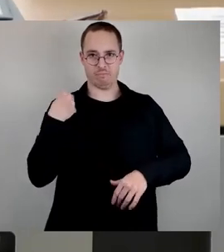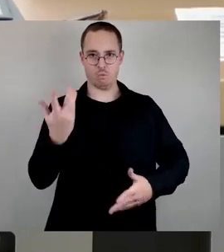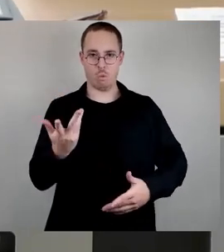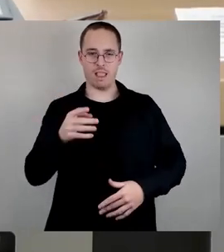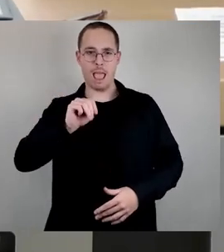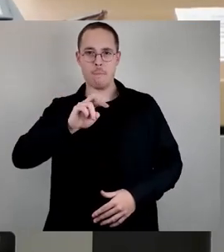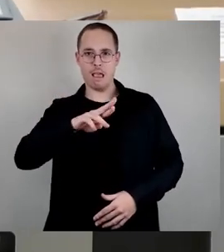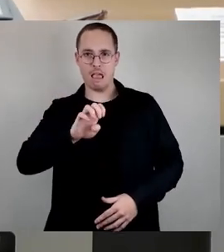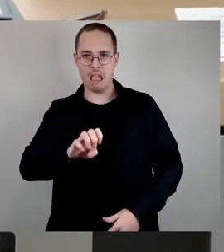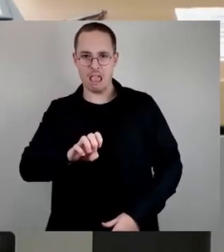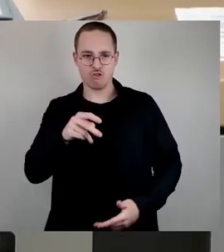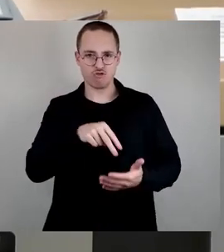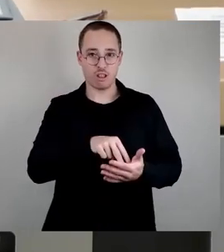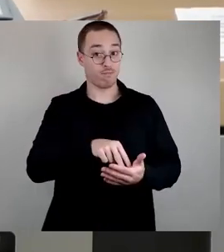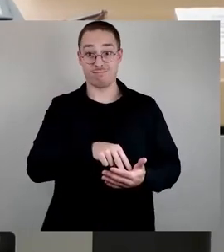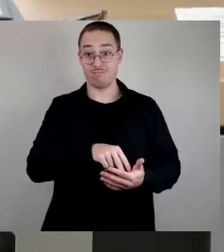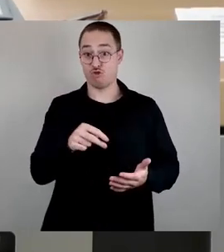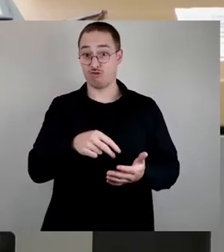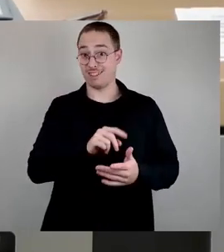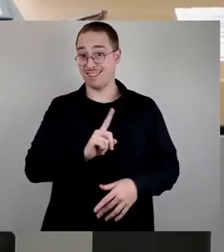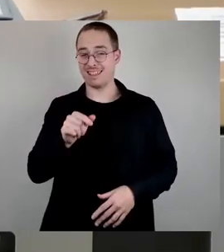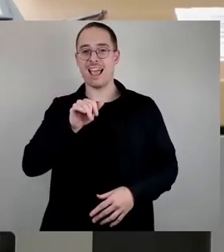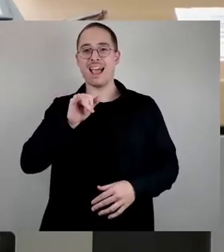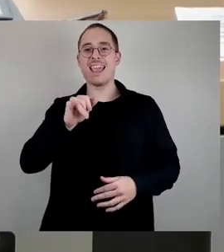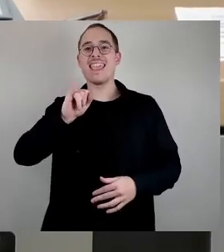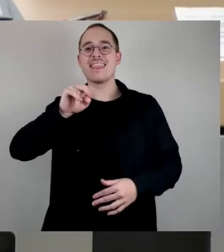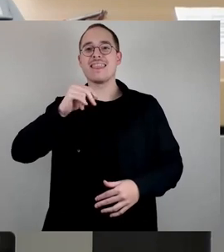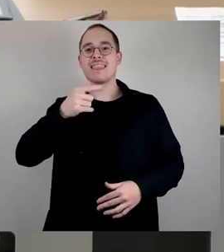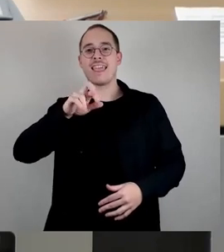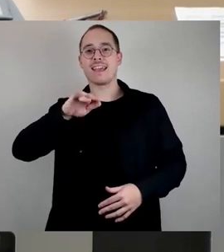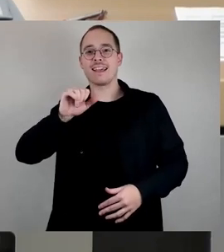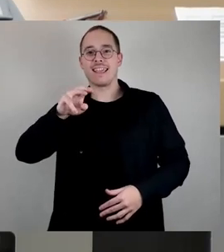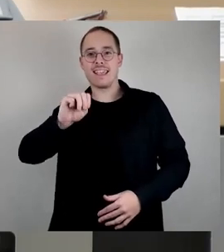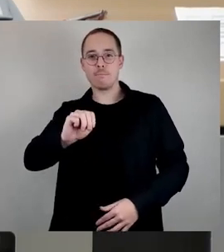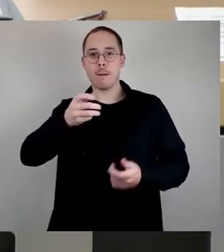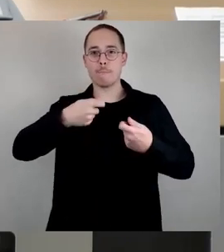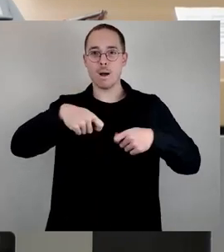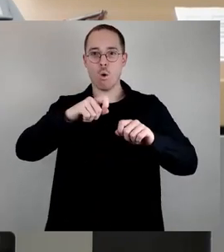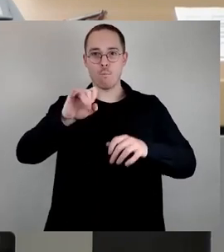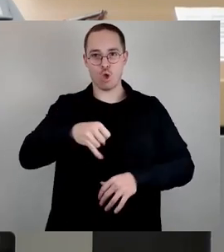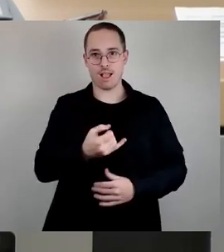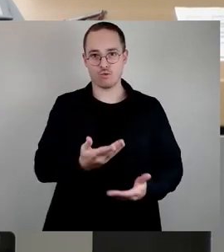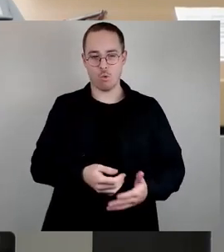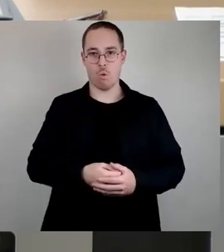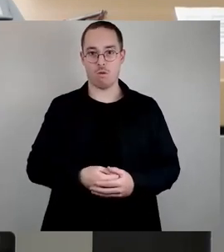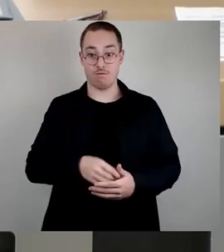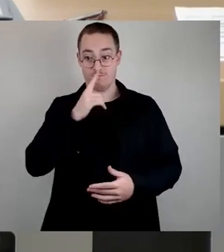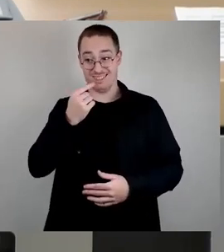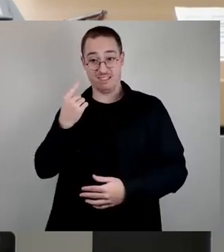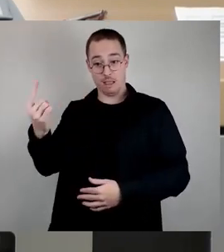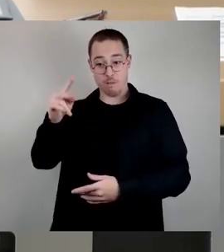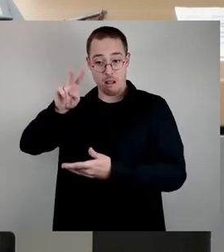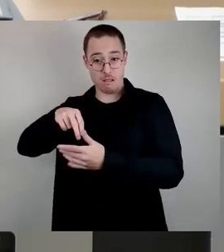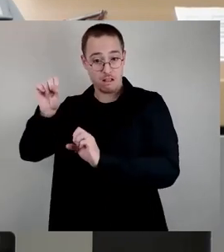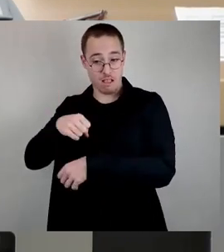steht Interimsbau, Frau Wind. Also, insofern bitte die Lesekompetenz von anderen nicht anfordern, wenn man sich selber noch nicht erfüllt.